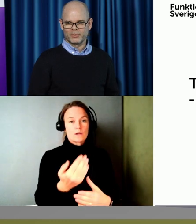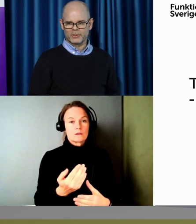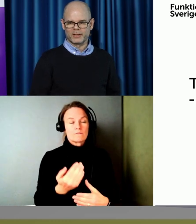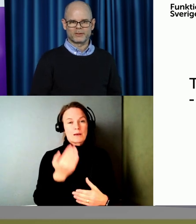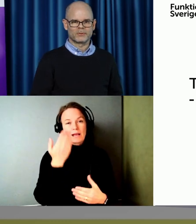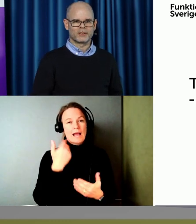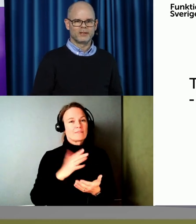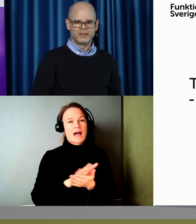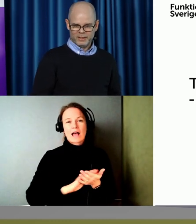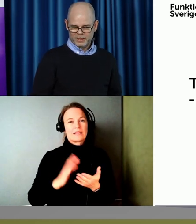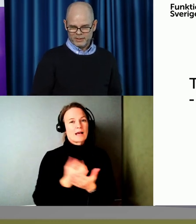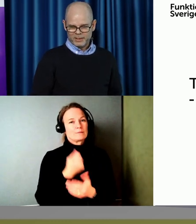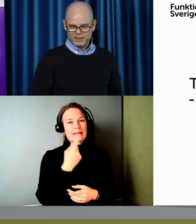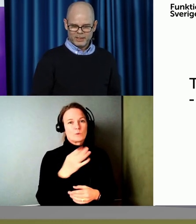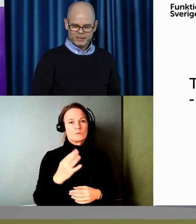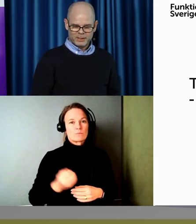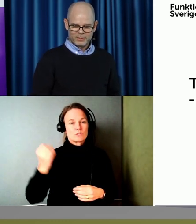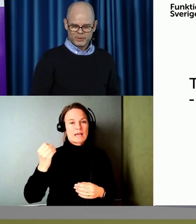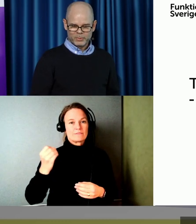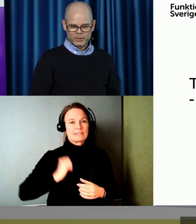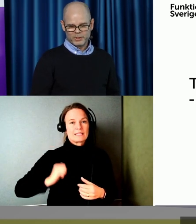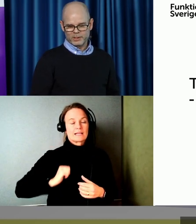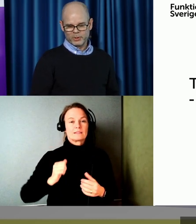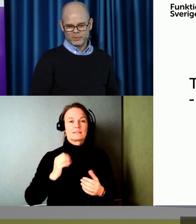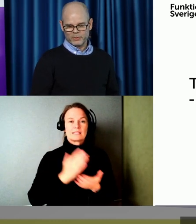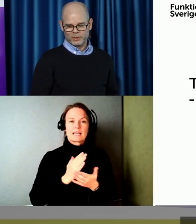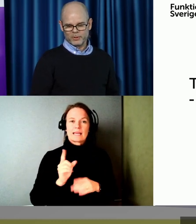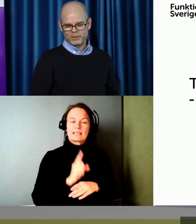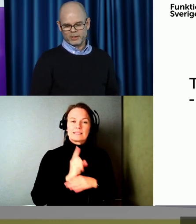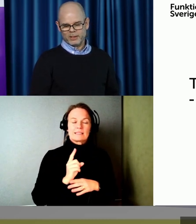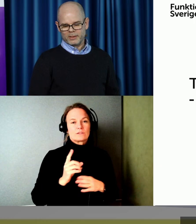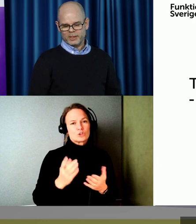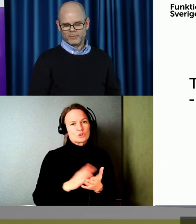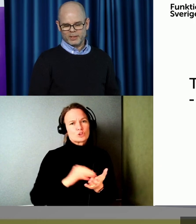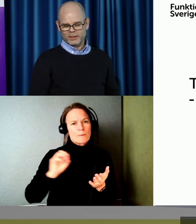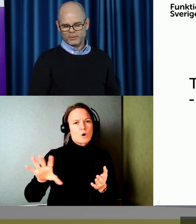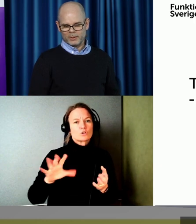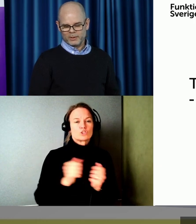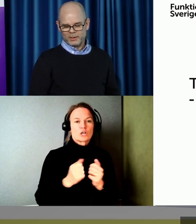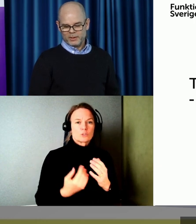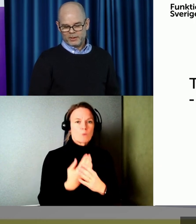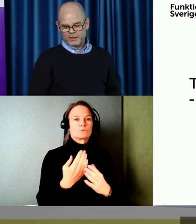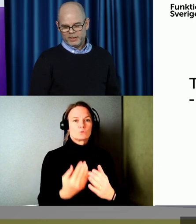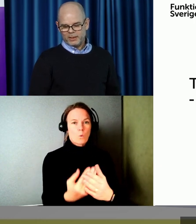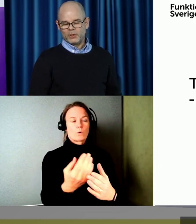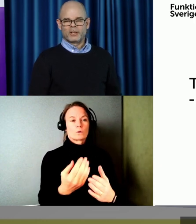aldrig hundra procent utan det gäller hela tiden att ta bort det som uppstår. Och samtidigt då